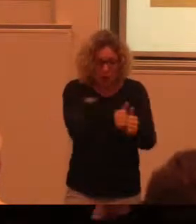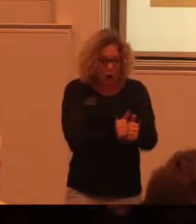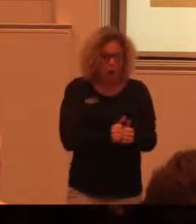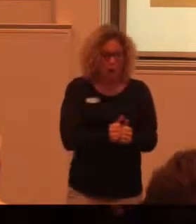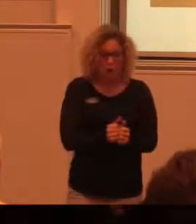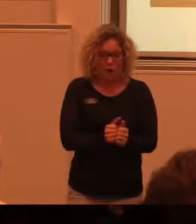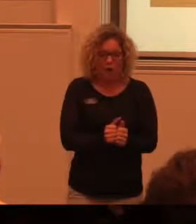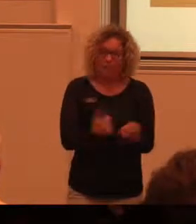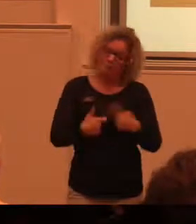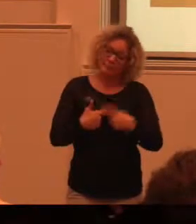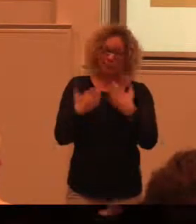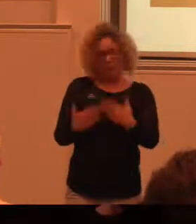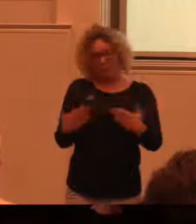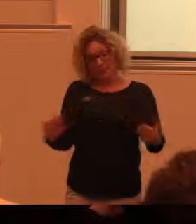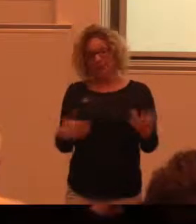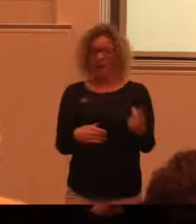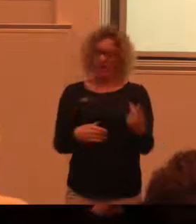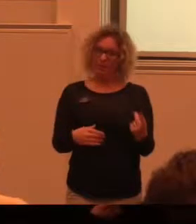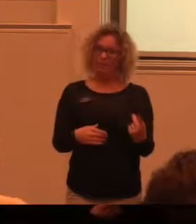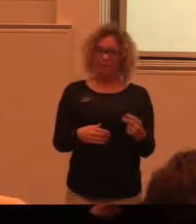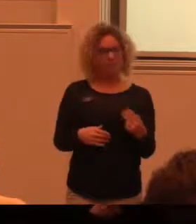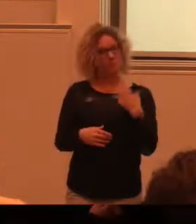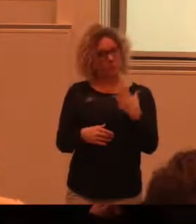i utställningar och liknande saker.